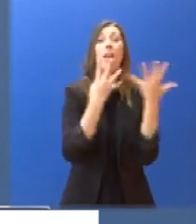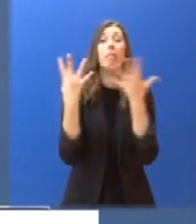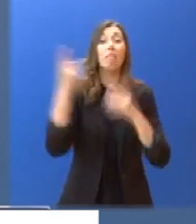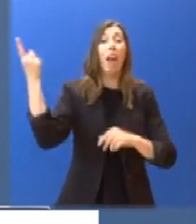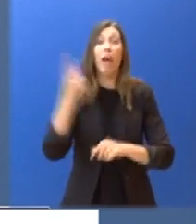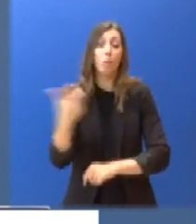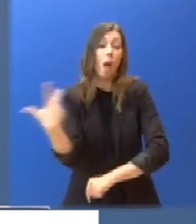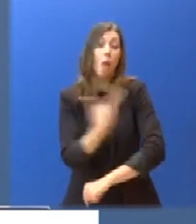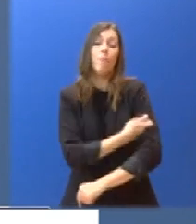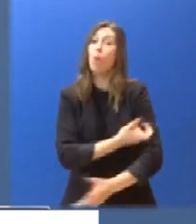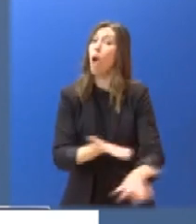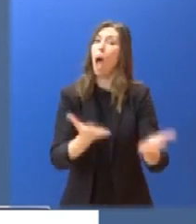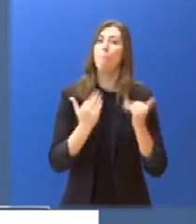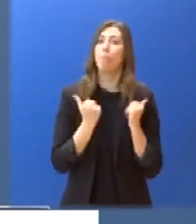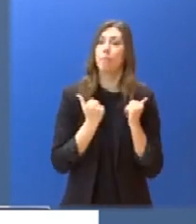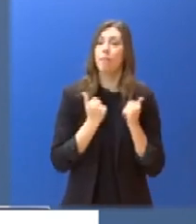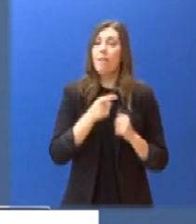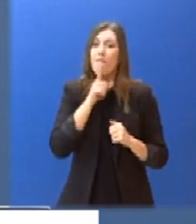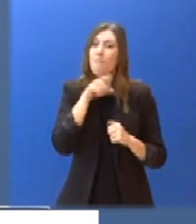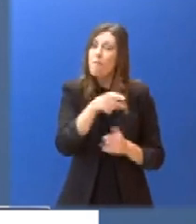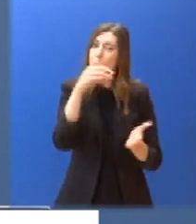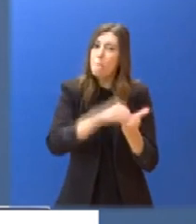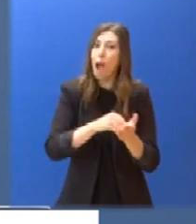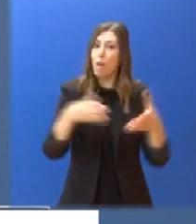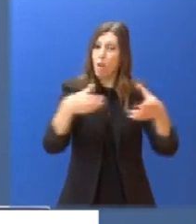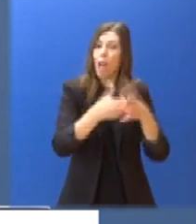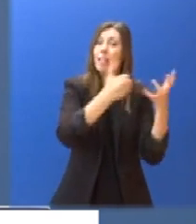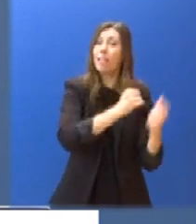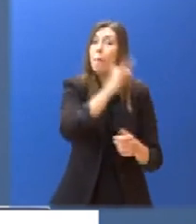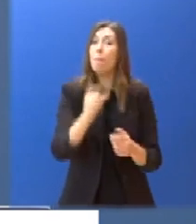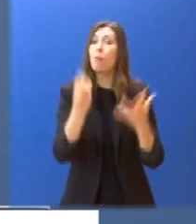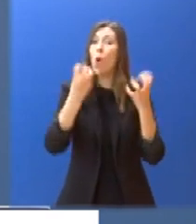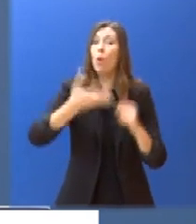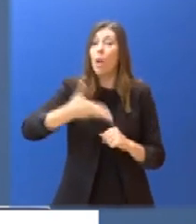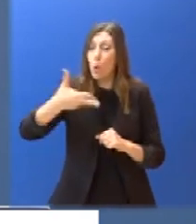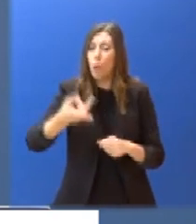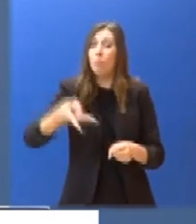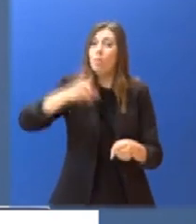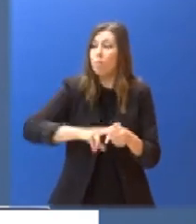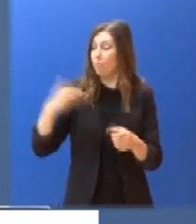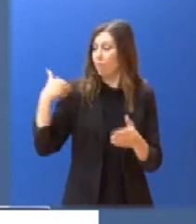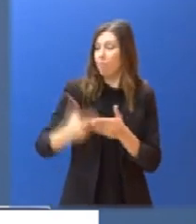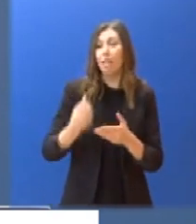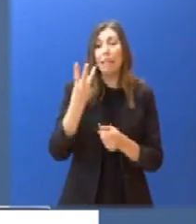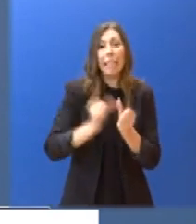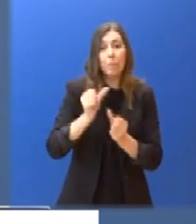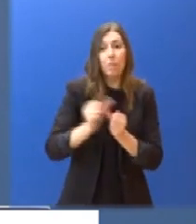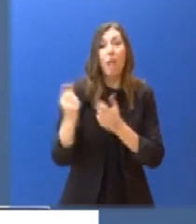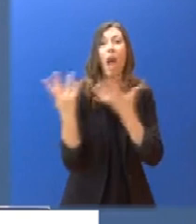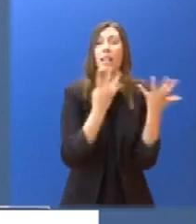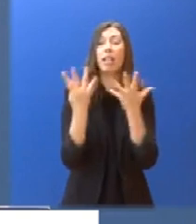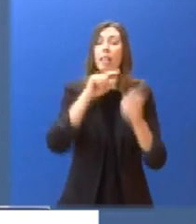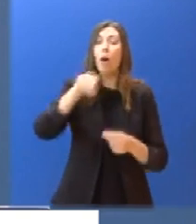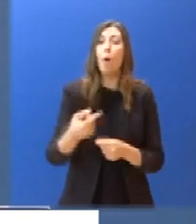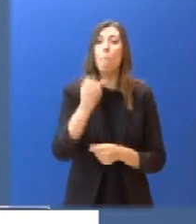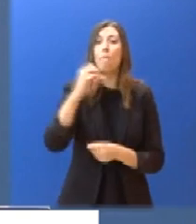ανεμβολίαστη. Στην ίδια ηλικιακή ομάδα στο σύνολο των φανόντων των τριών τελευταίων μηνών το 99,02